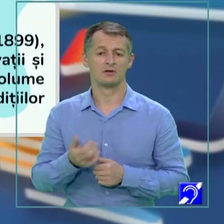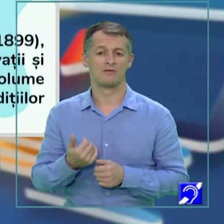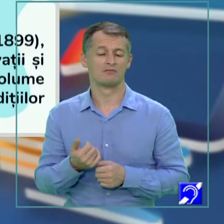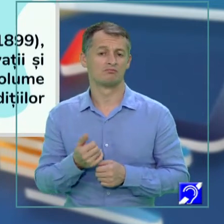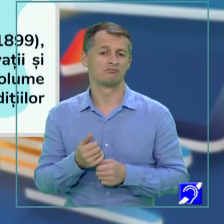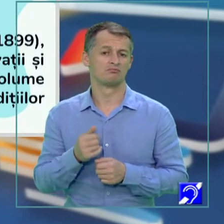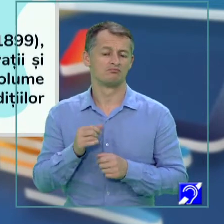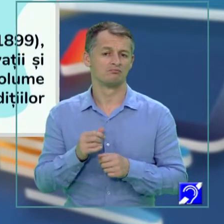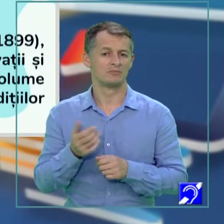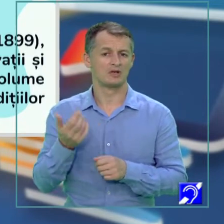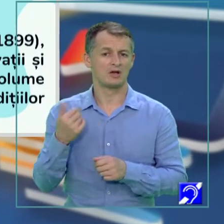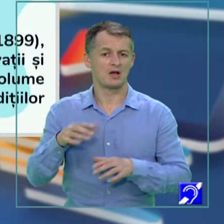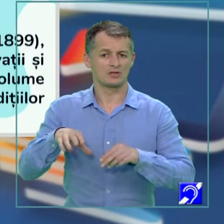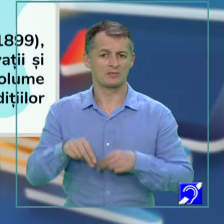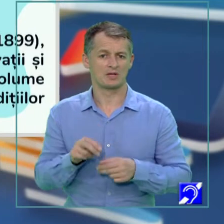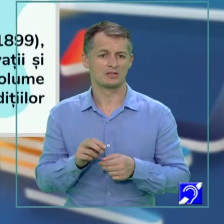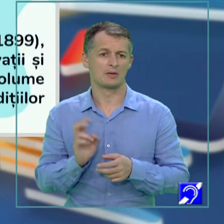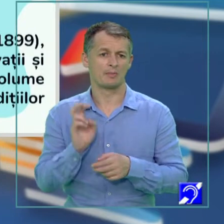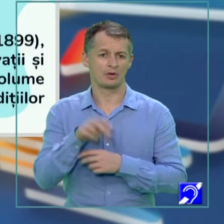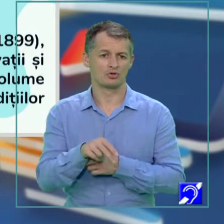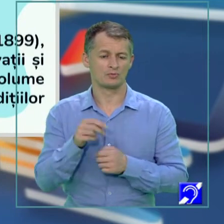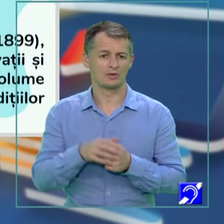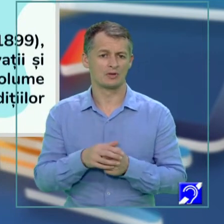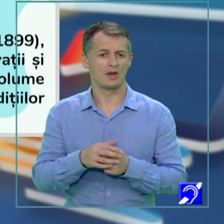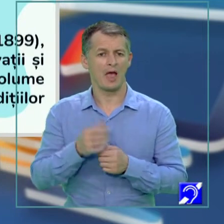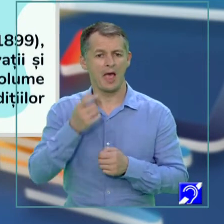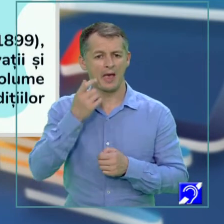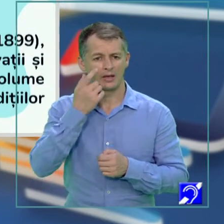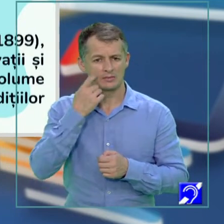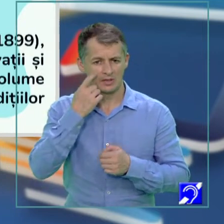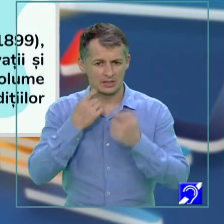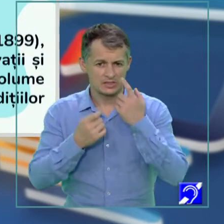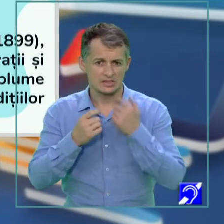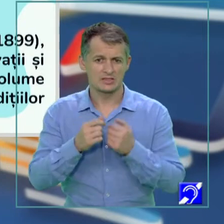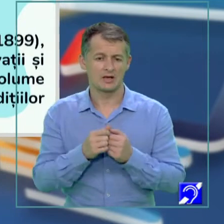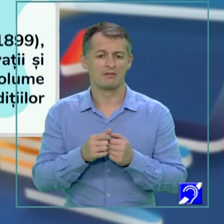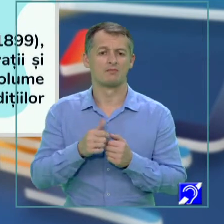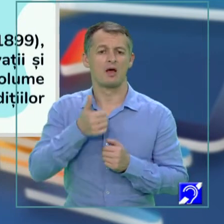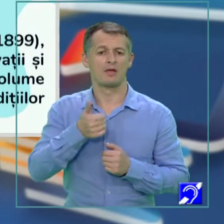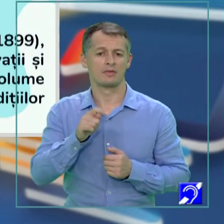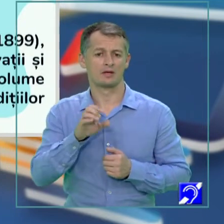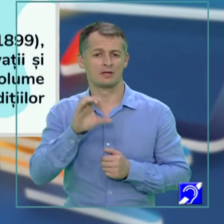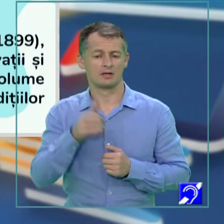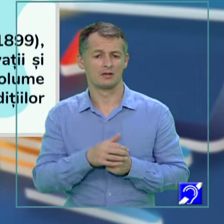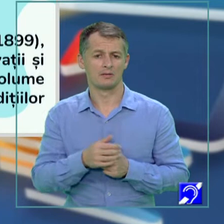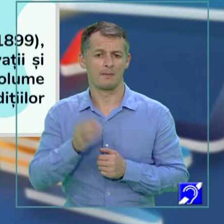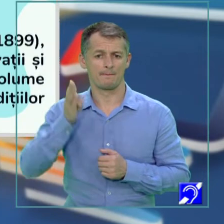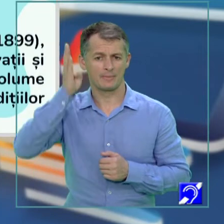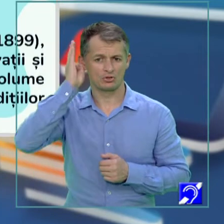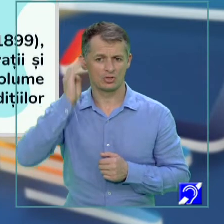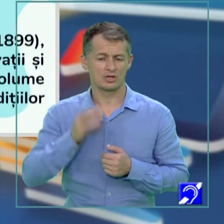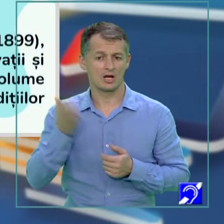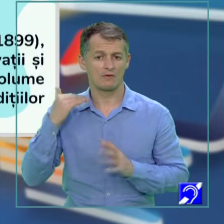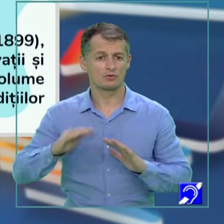naturalist la expediția antarctică belgiană care a avut loc cu o